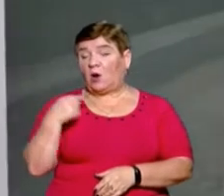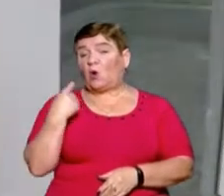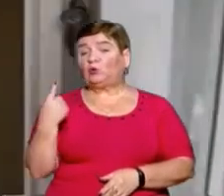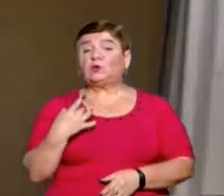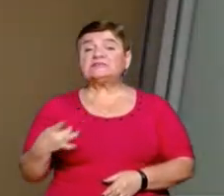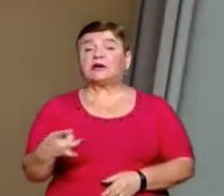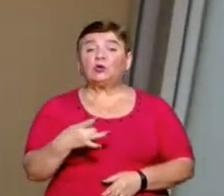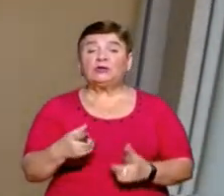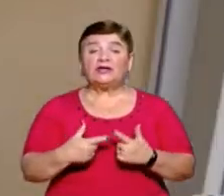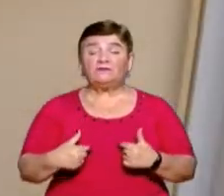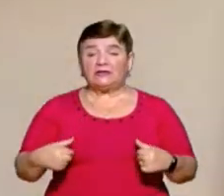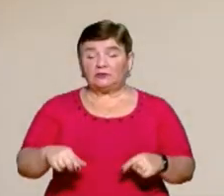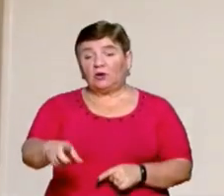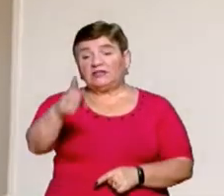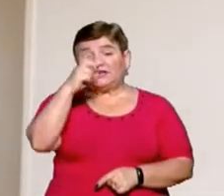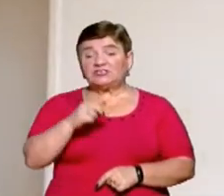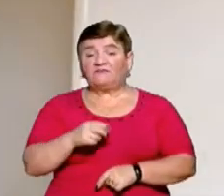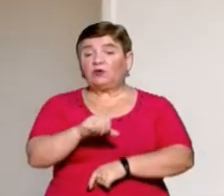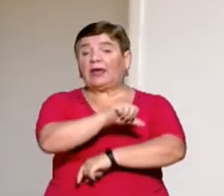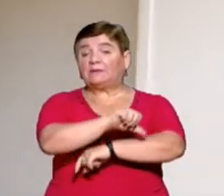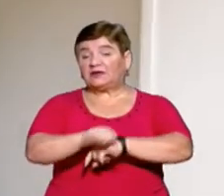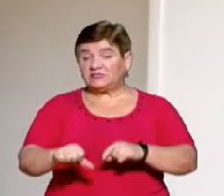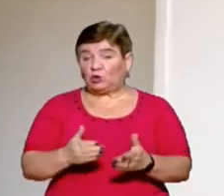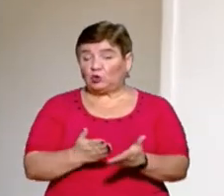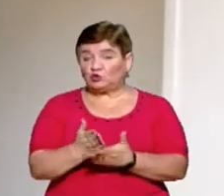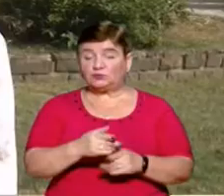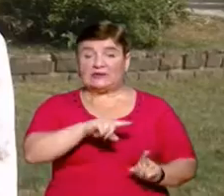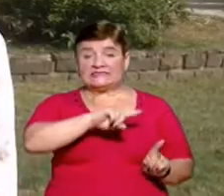з районних відділів Державної міграційної служби Закарпаття.